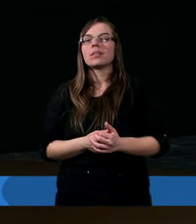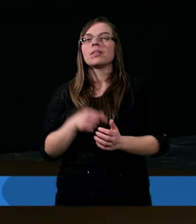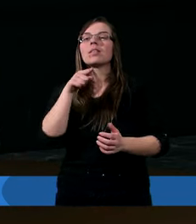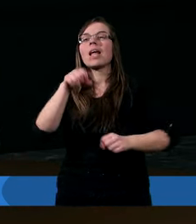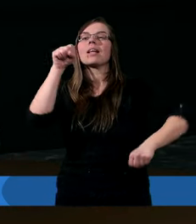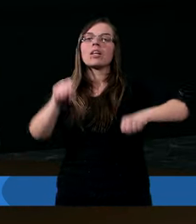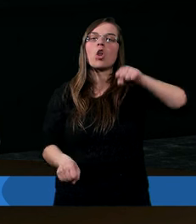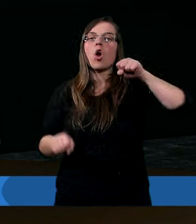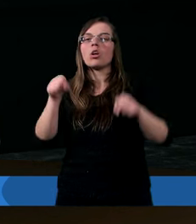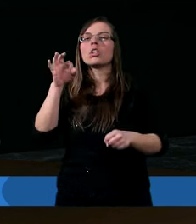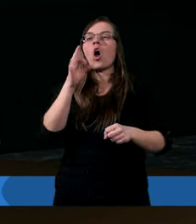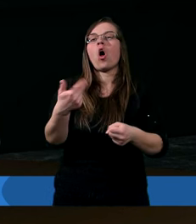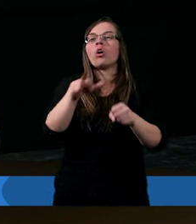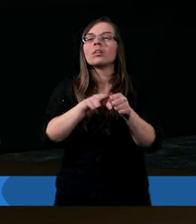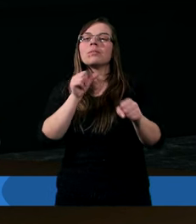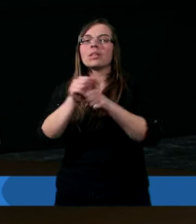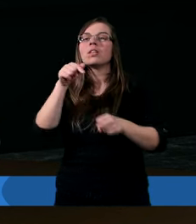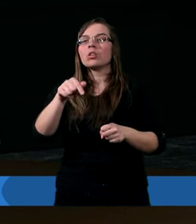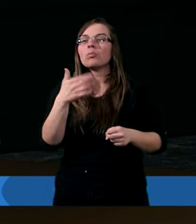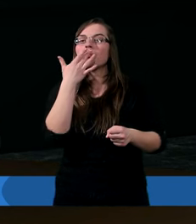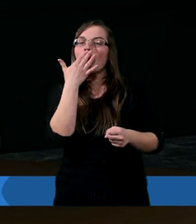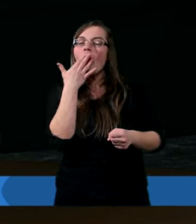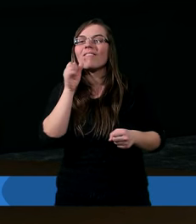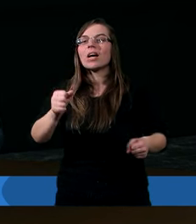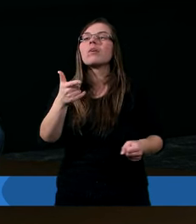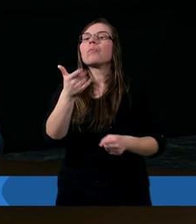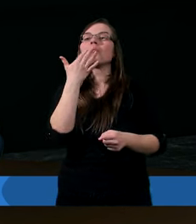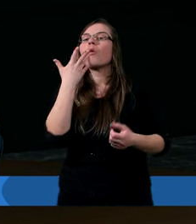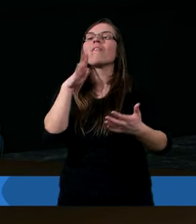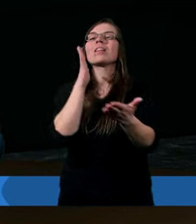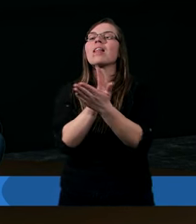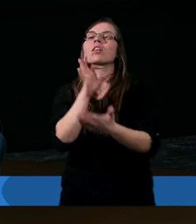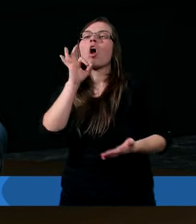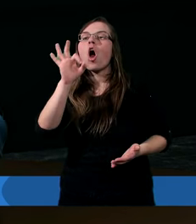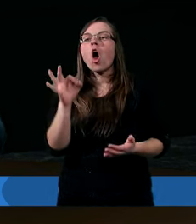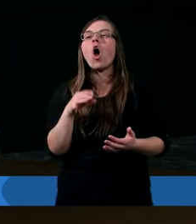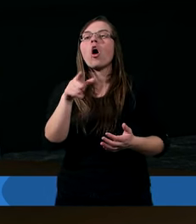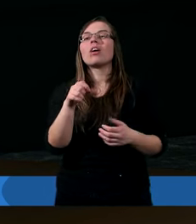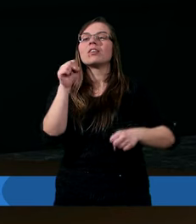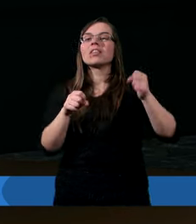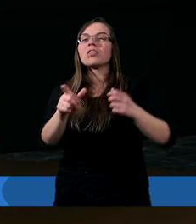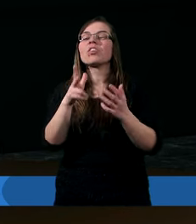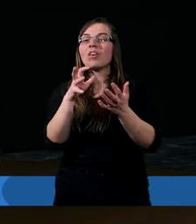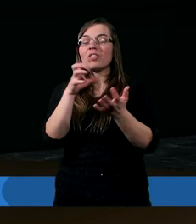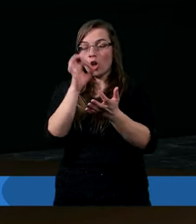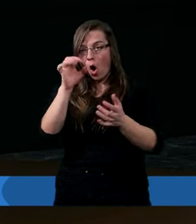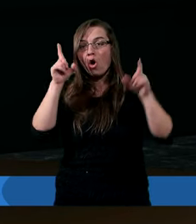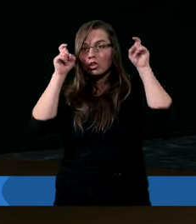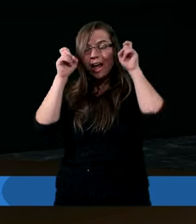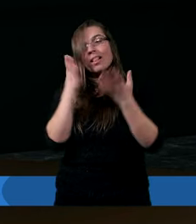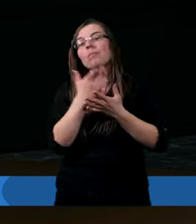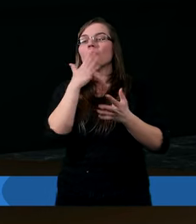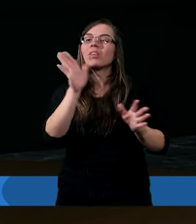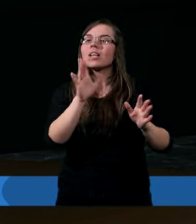Ten sąd, o którym jest tutaj mowa, on nie mówi tylko i wyłącznie o księciu tego świata, czyli o szatanie.